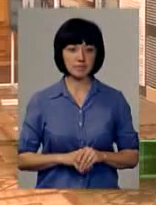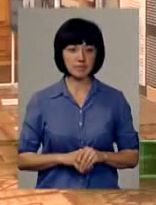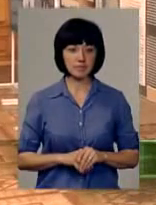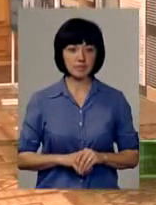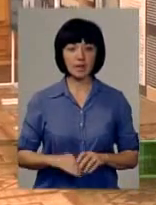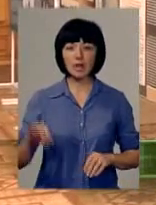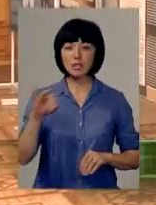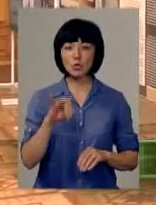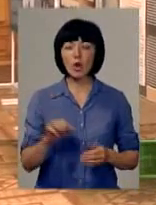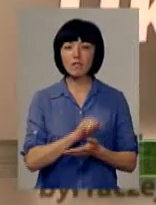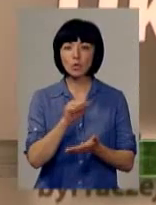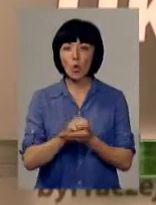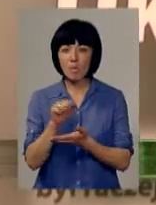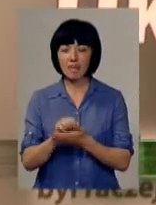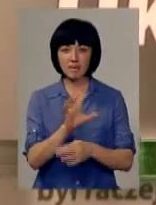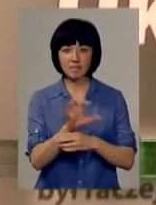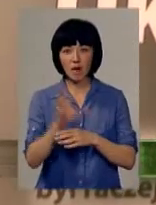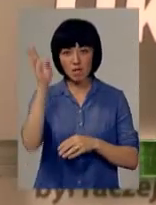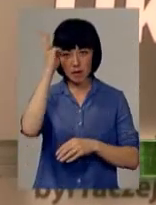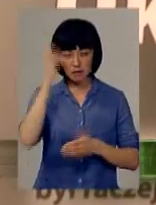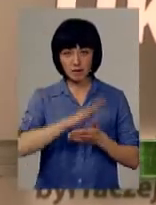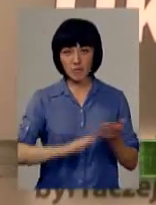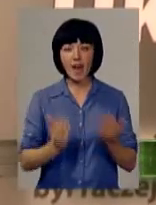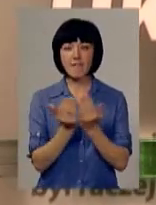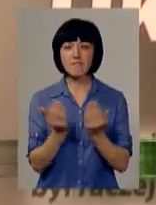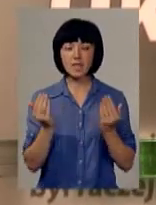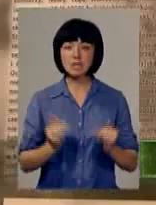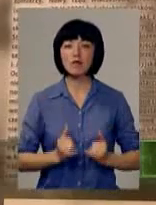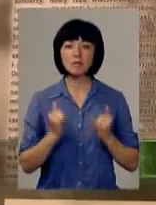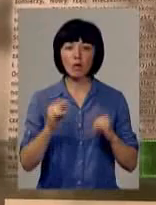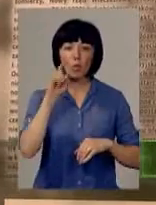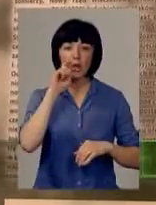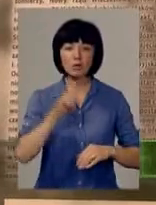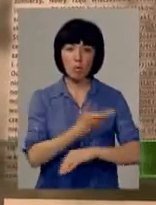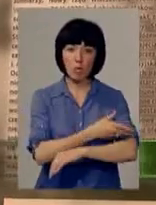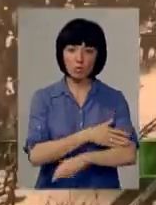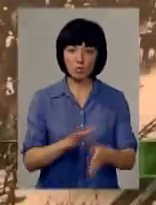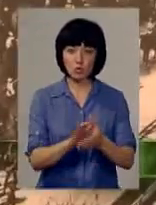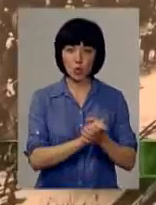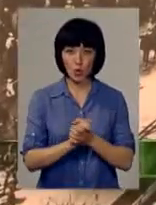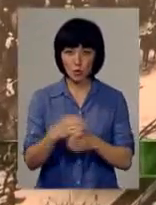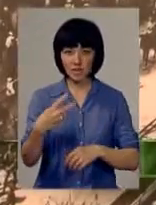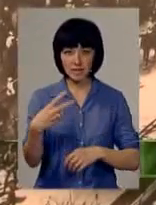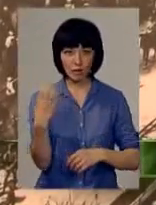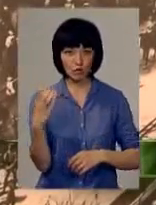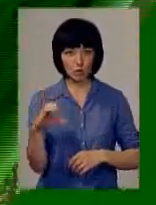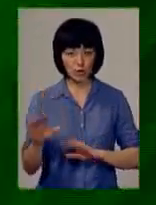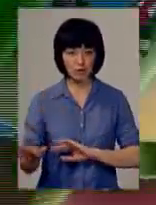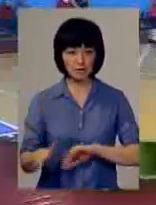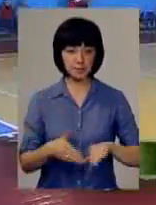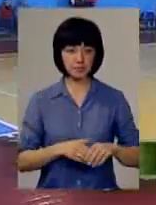Історія в документах і світлинах. У Хмельницькому триває експозиція, присвячена Українсько-Польському Союзу ХХ століття.